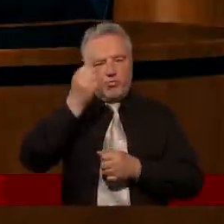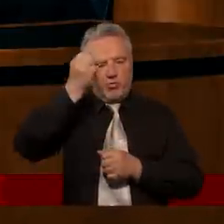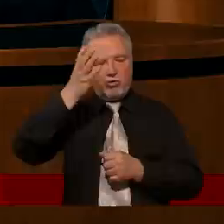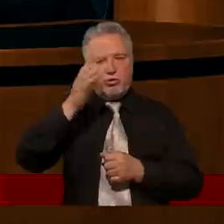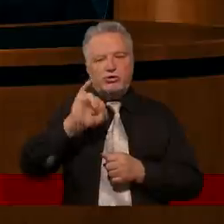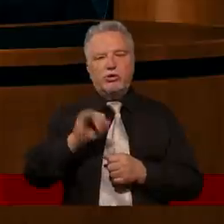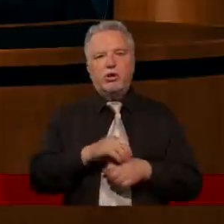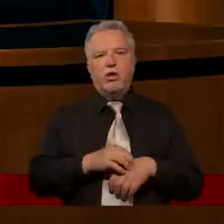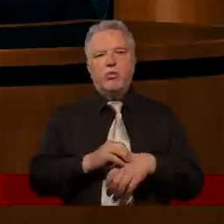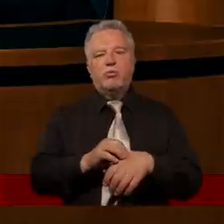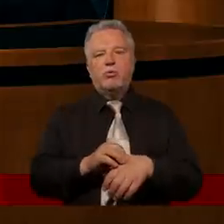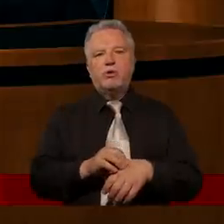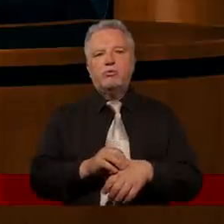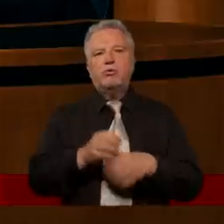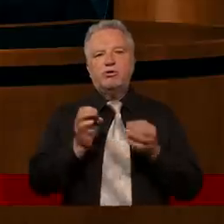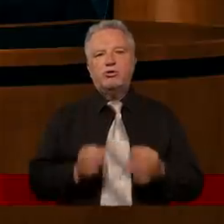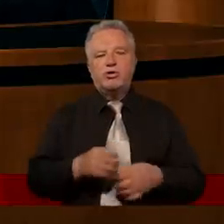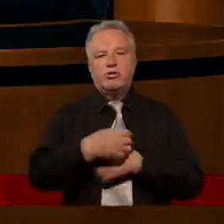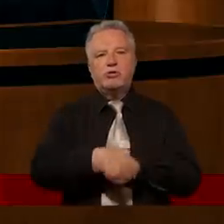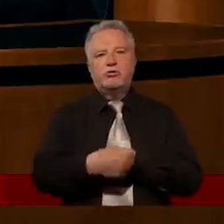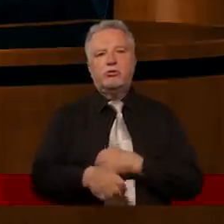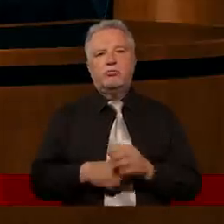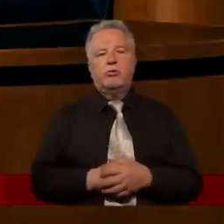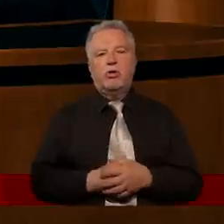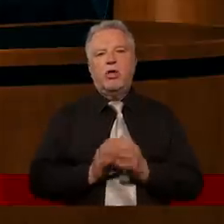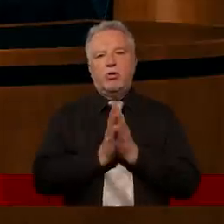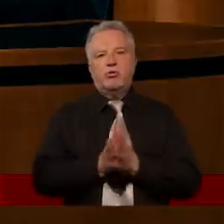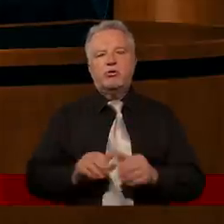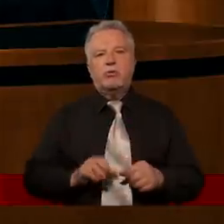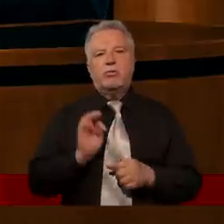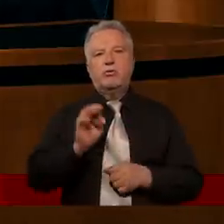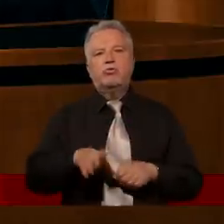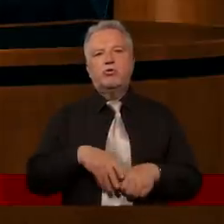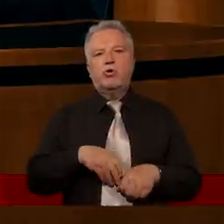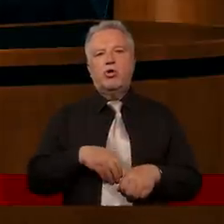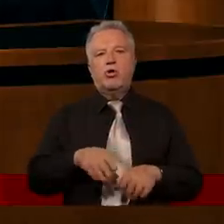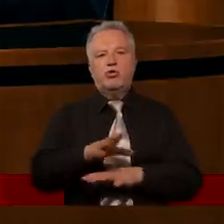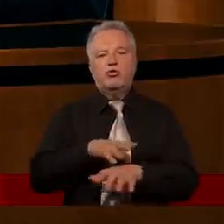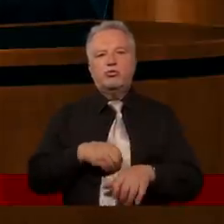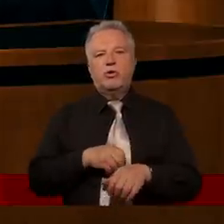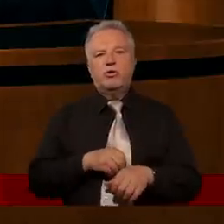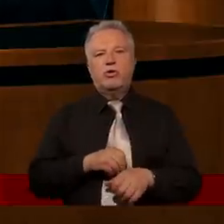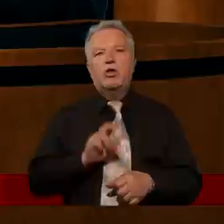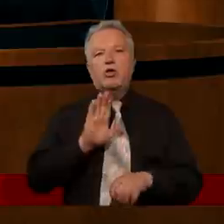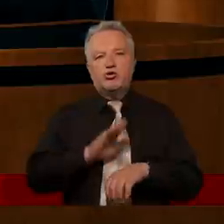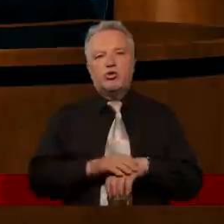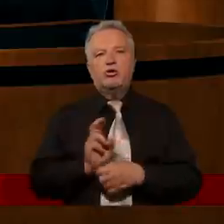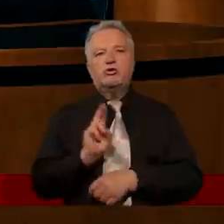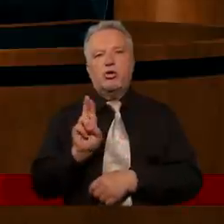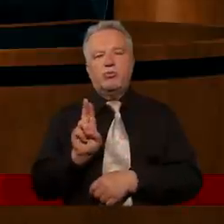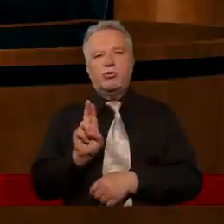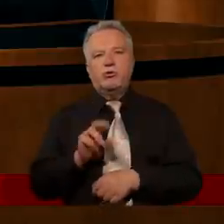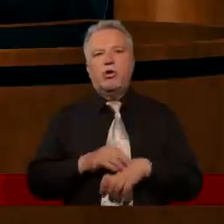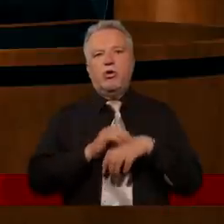i poprowadził to dzisiejsze studium. Proszę, aby Twój Duch Święty, zgodnie z obietnicą, którą nam zostawiłeś,